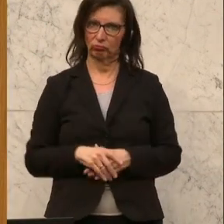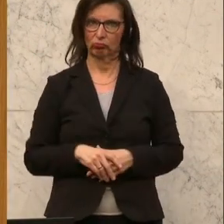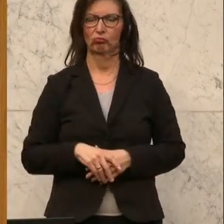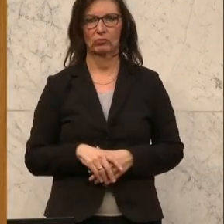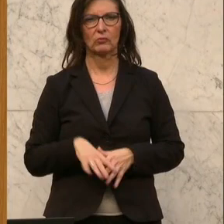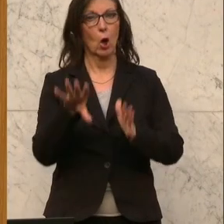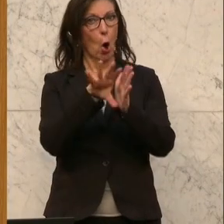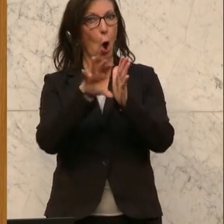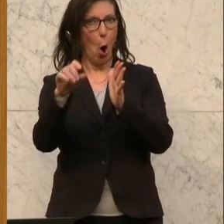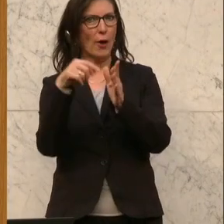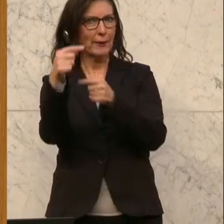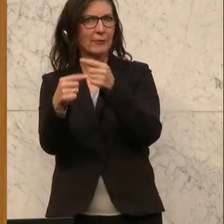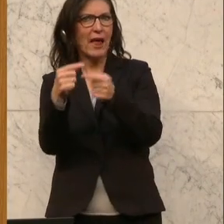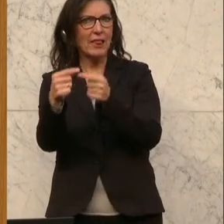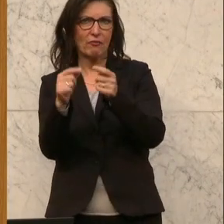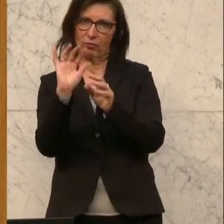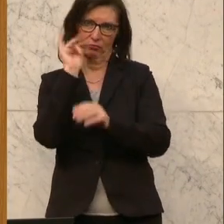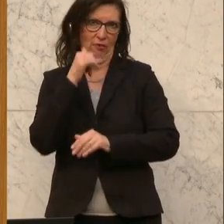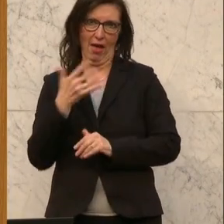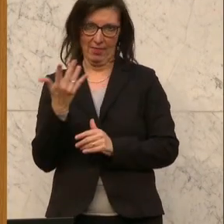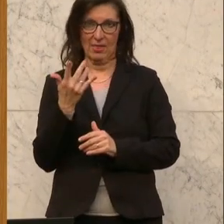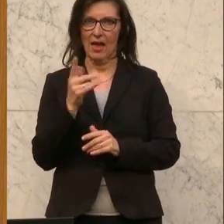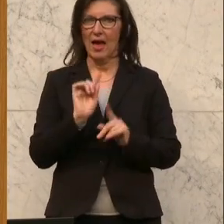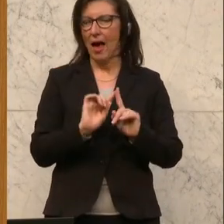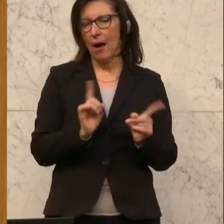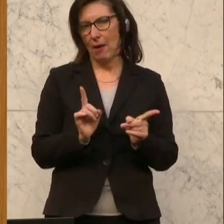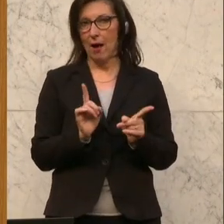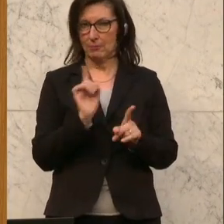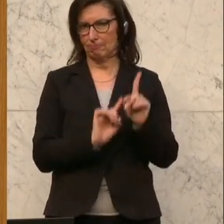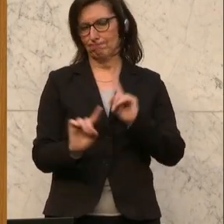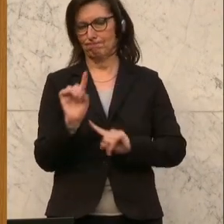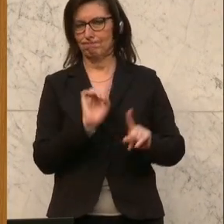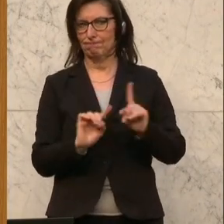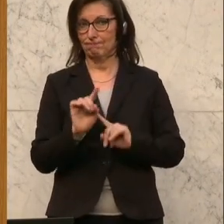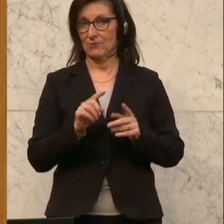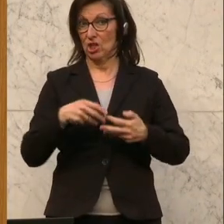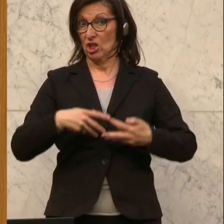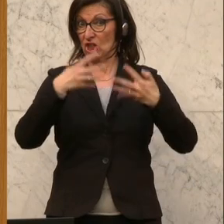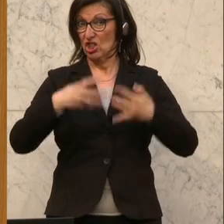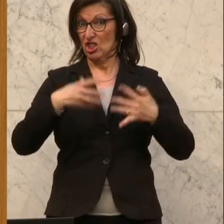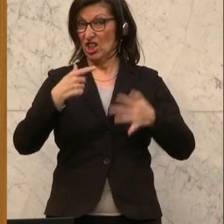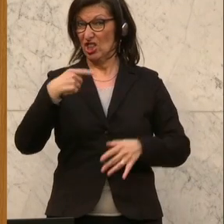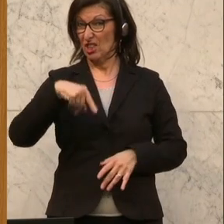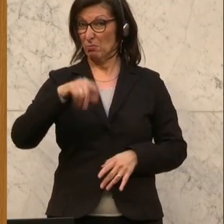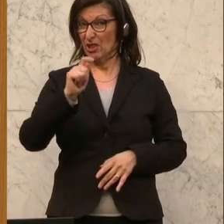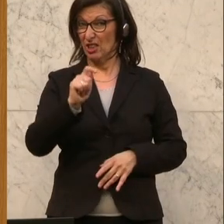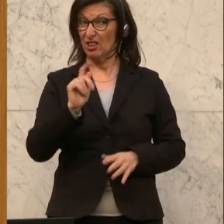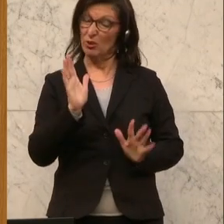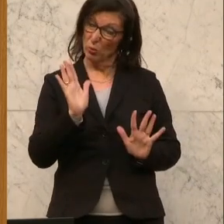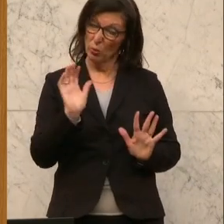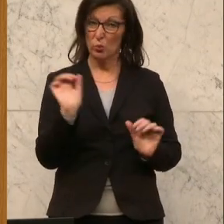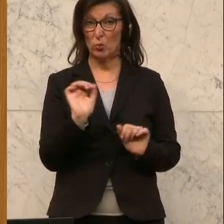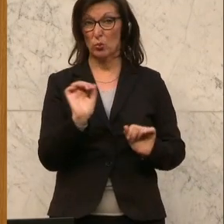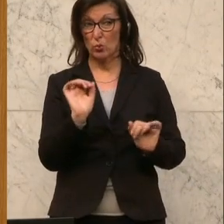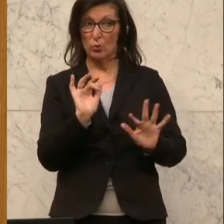begrüßen, sehen das manche auch sehr skeptisch. ChatGPD löst allenfalls Emotionen aus. Aber nicht nur